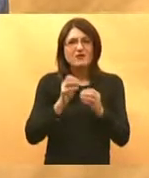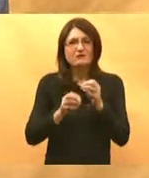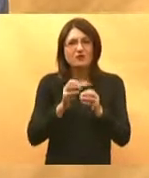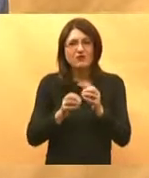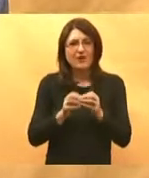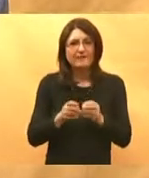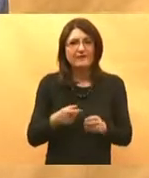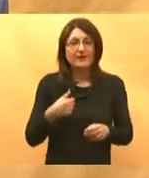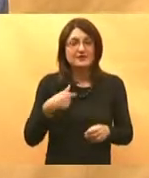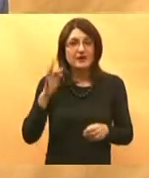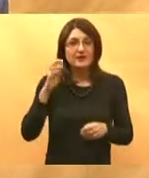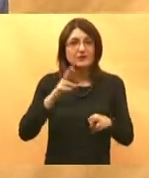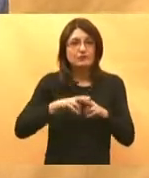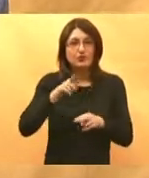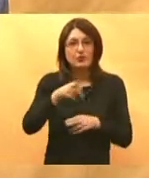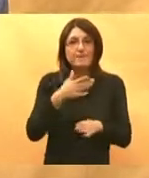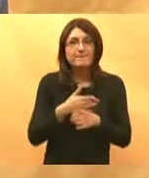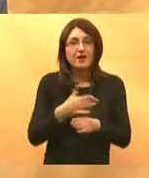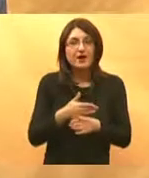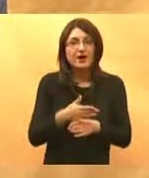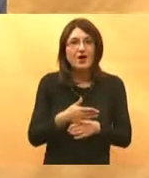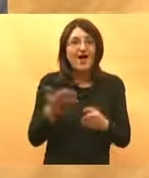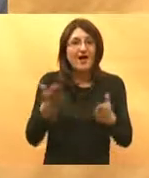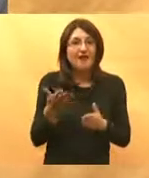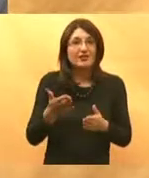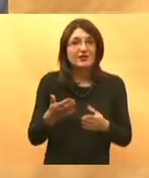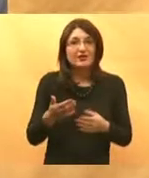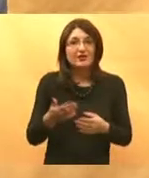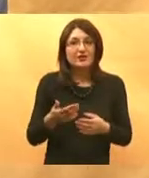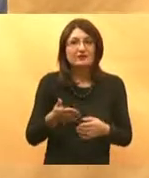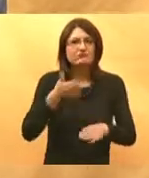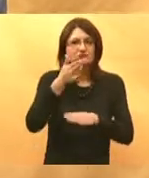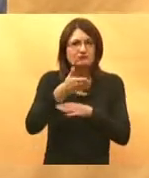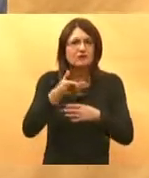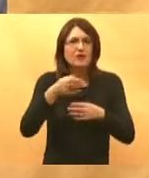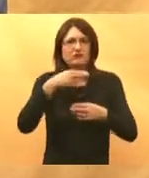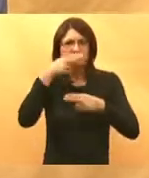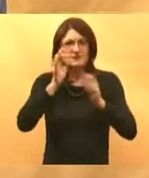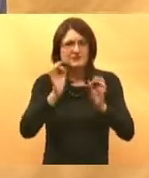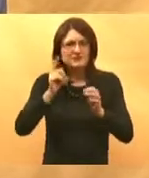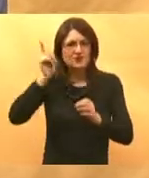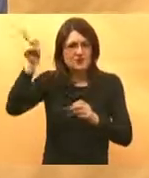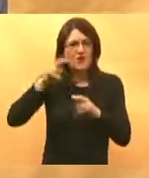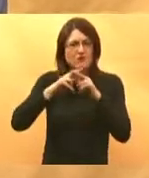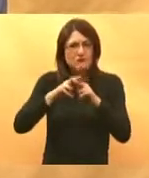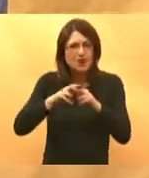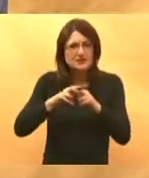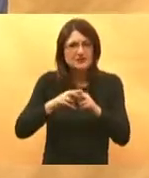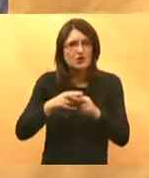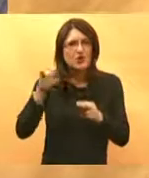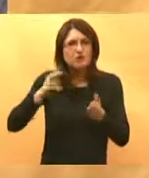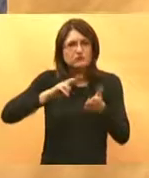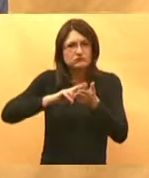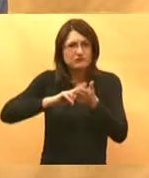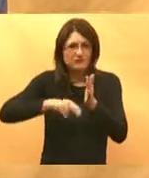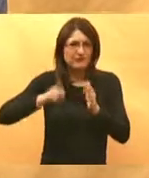pomoći nadam se da ću pomoći i pokušajte to napraviti dakle kad odu na konziljarni pregled u bolnicu ili nekom specijalistu koji je ugovoren u